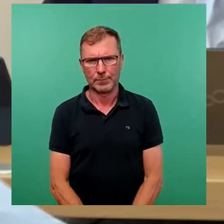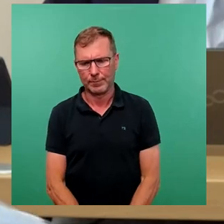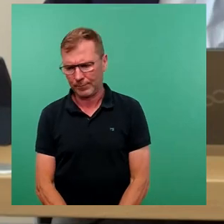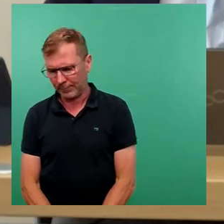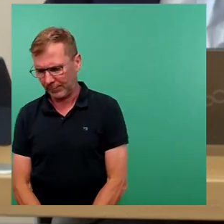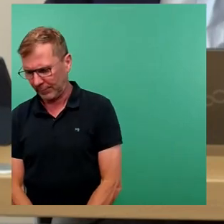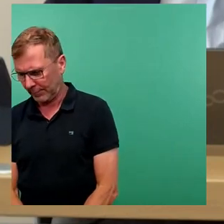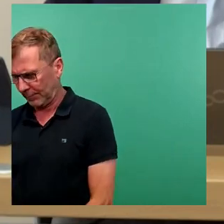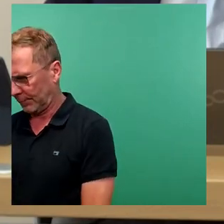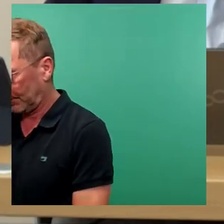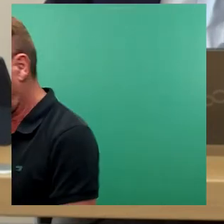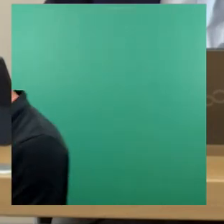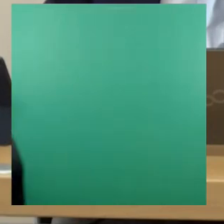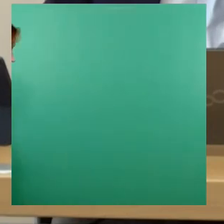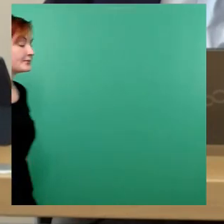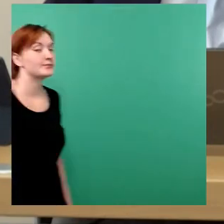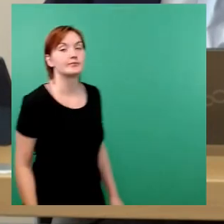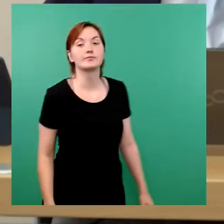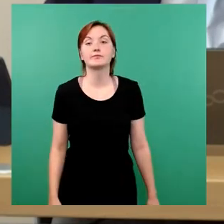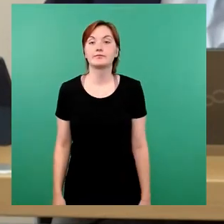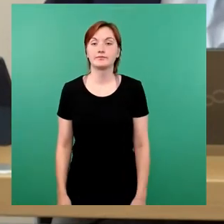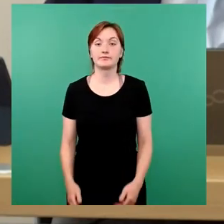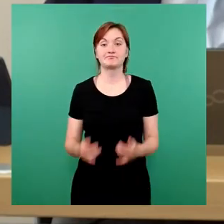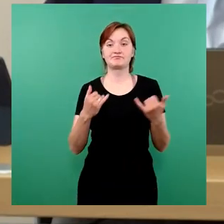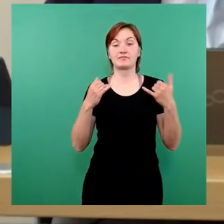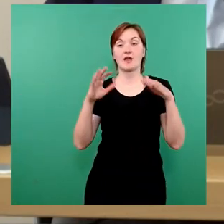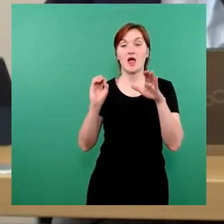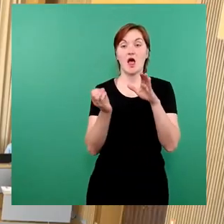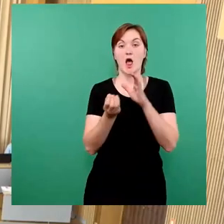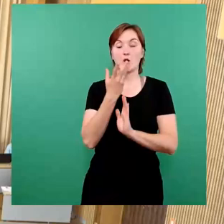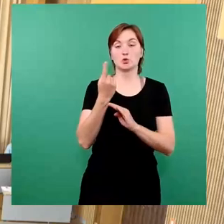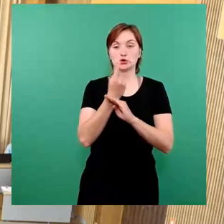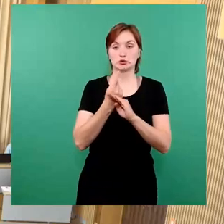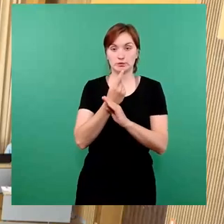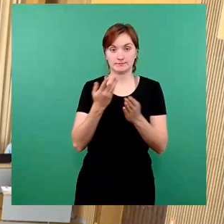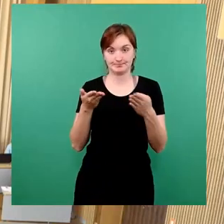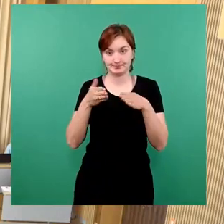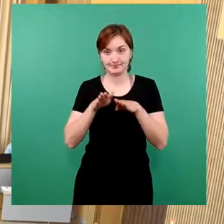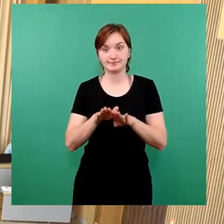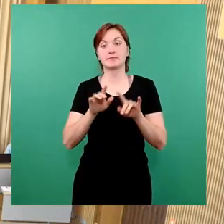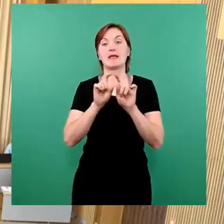Damit beende ich die aktuelle Stunde zum Tagesordnungspunkt 3.